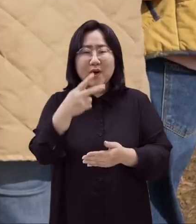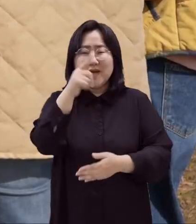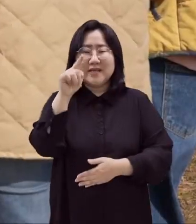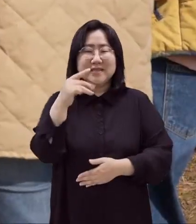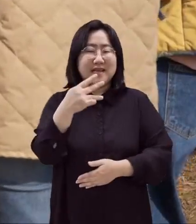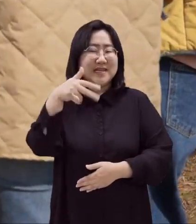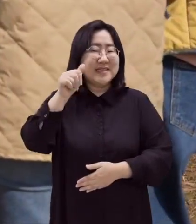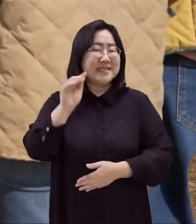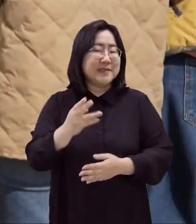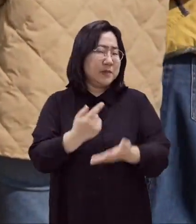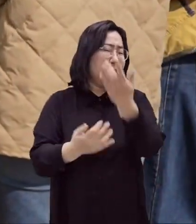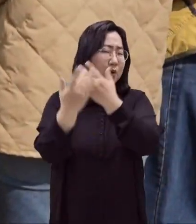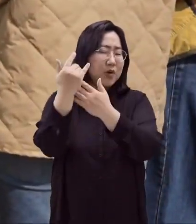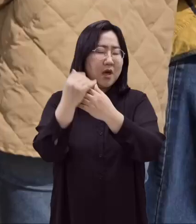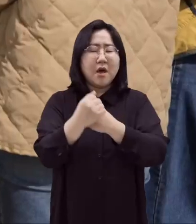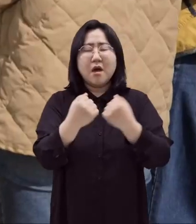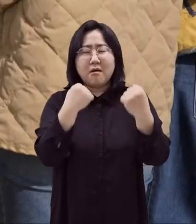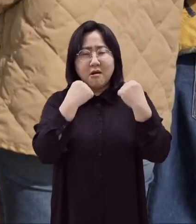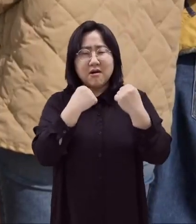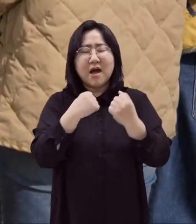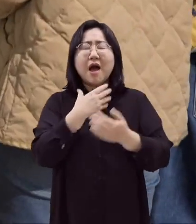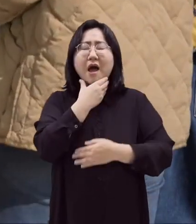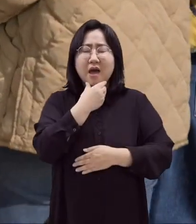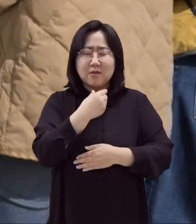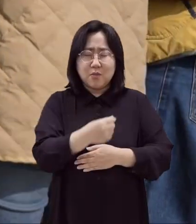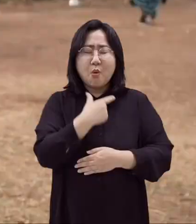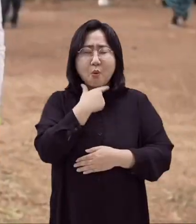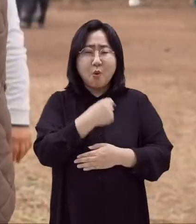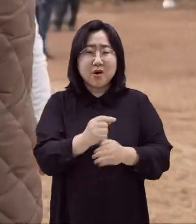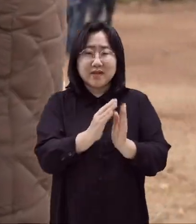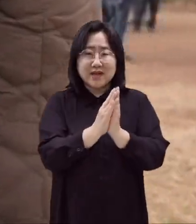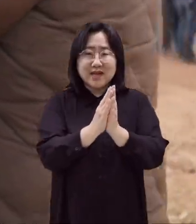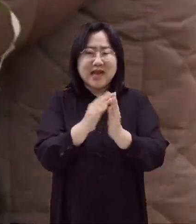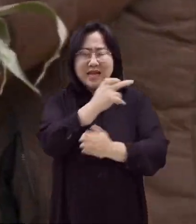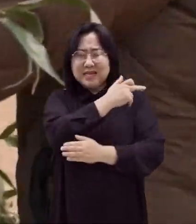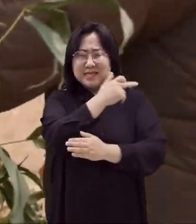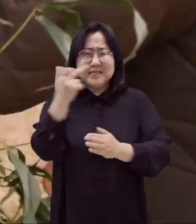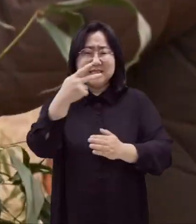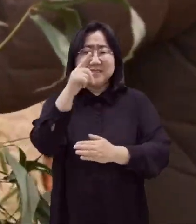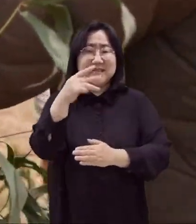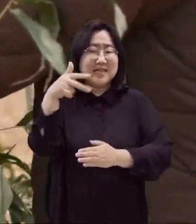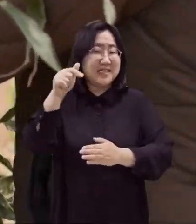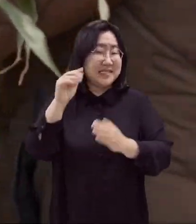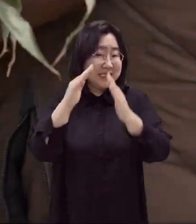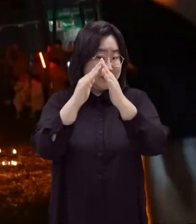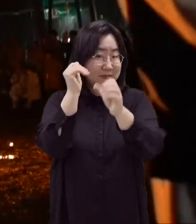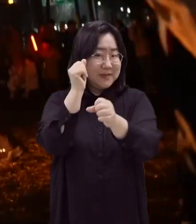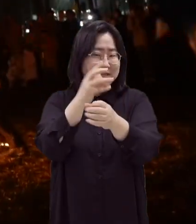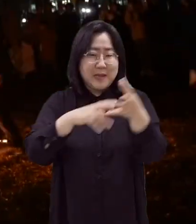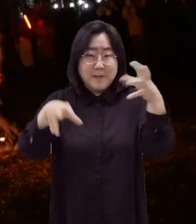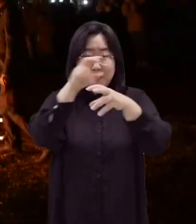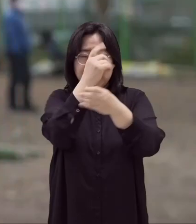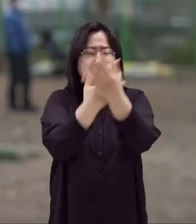건강과 행복을 기원하는 참여자들의 소원문을 커다란 달집에 담아 태워보냈습니다.